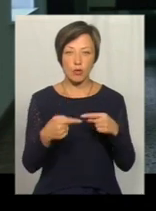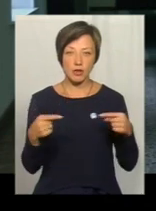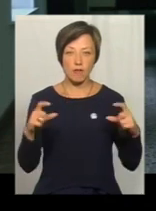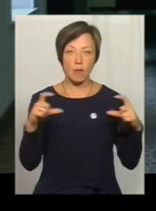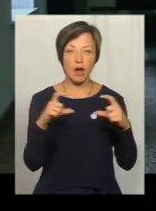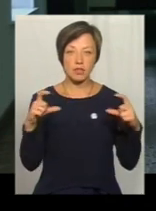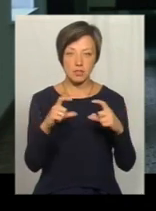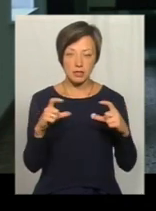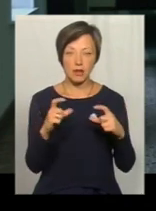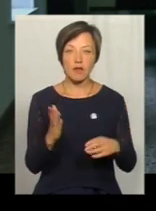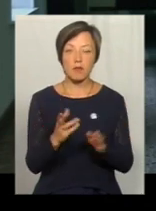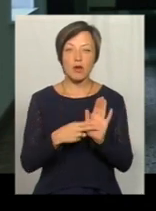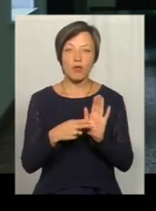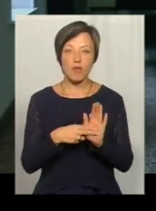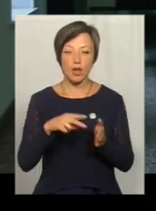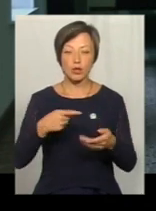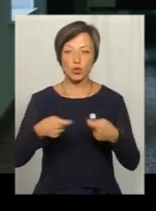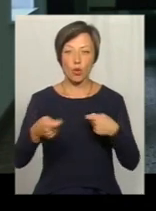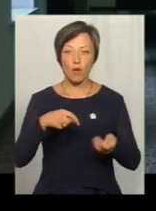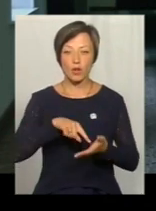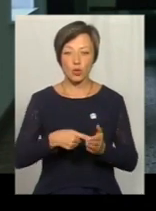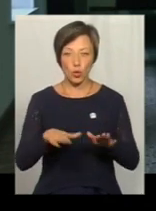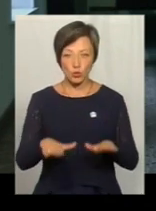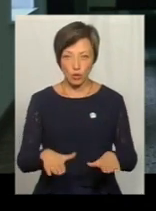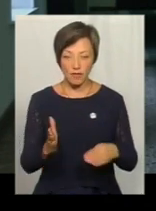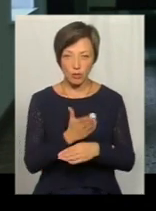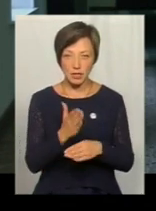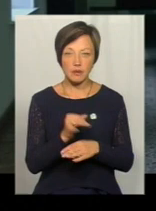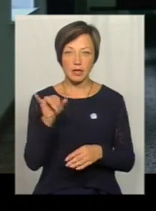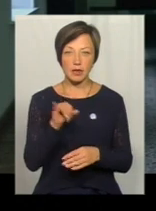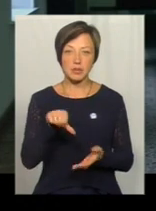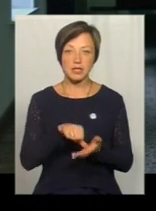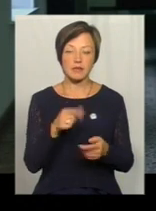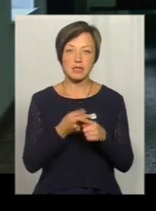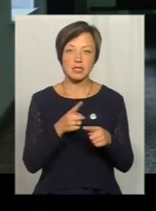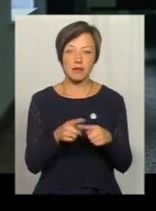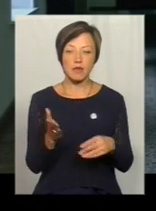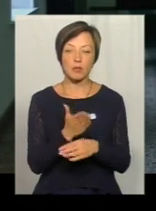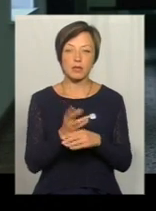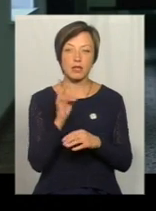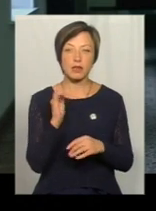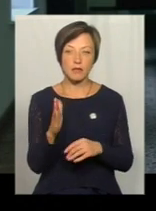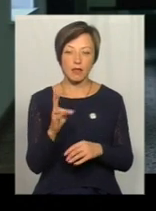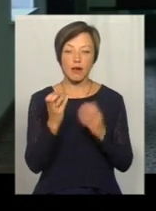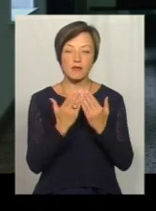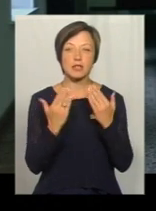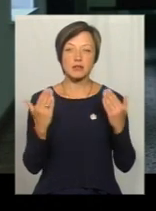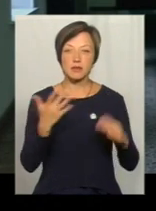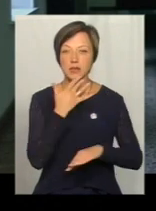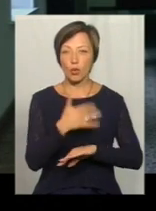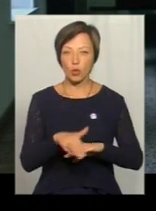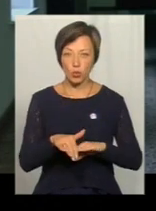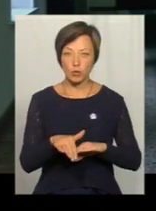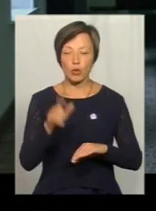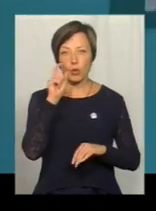магазинах, маркування торгових точок місцевих виробників, також представлення цих виробників на виставках за кордоном